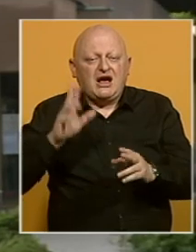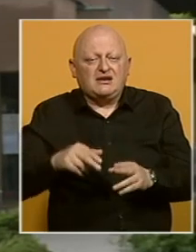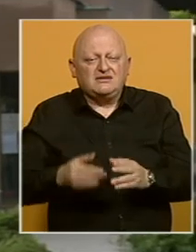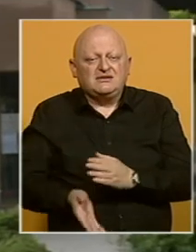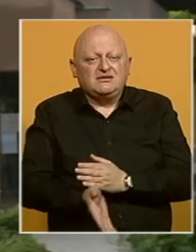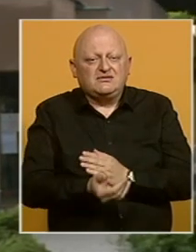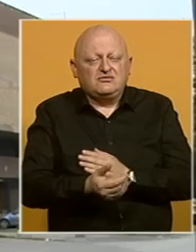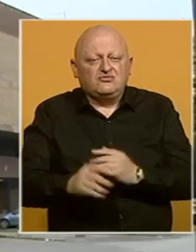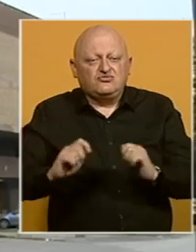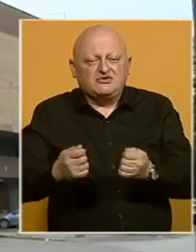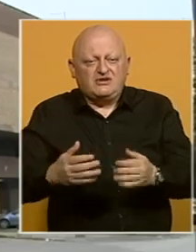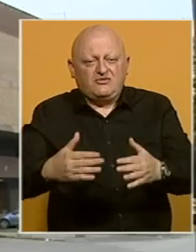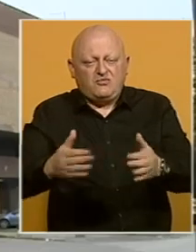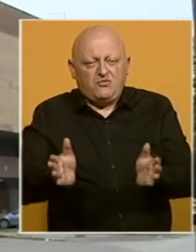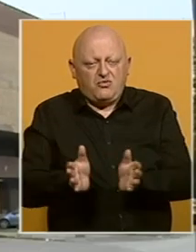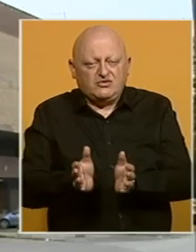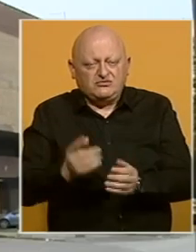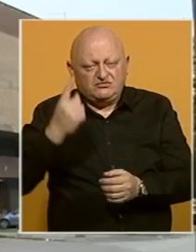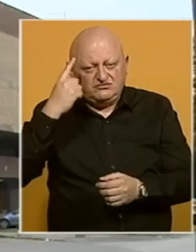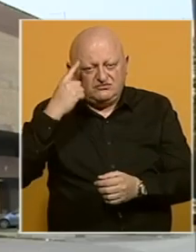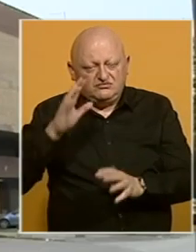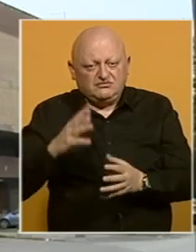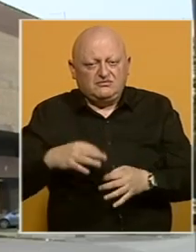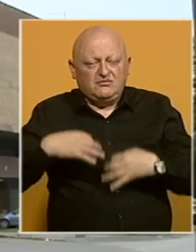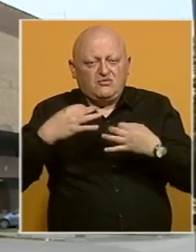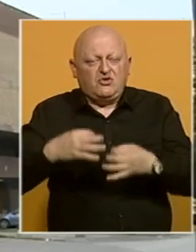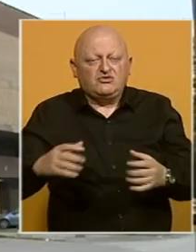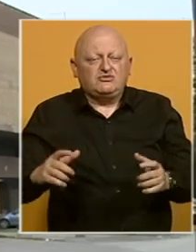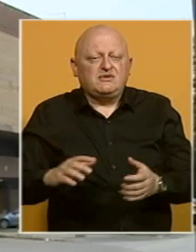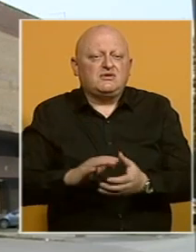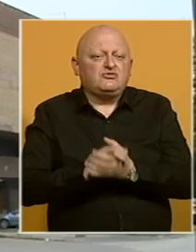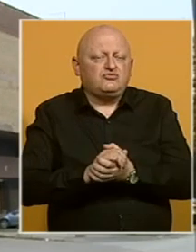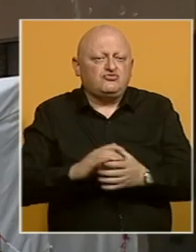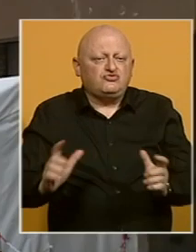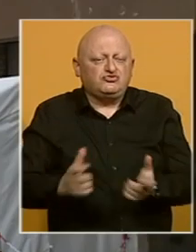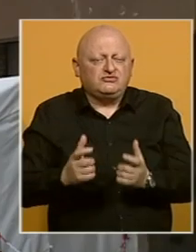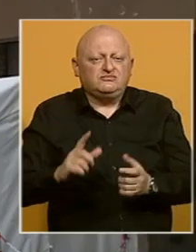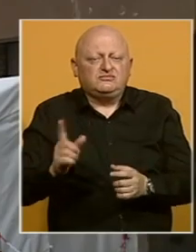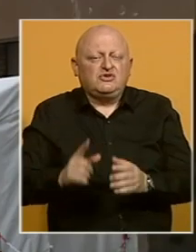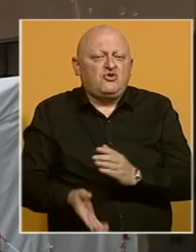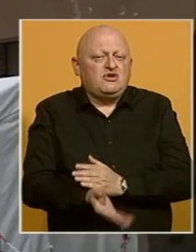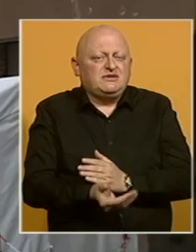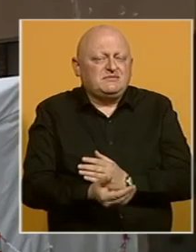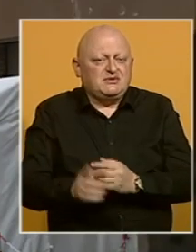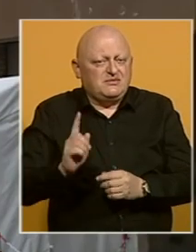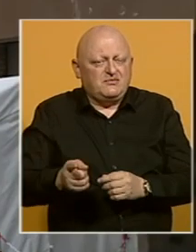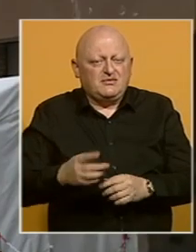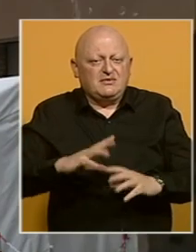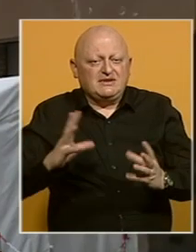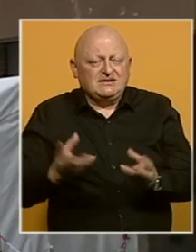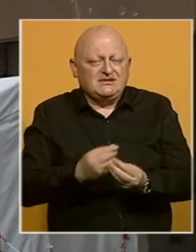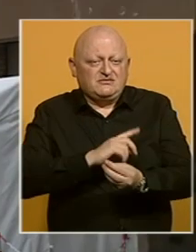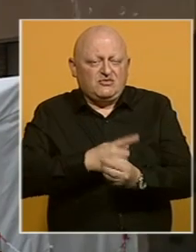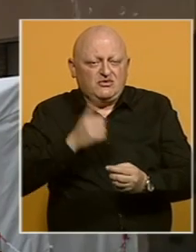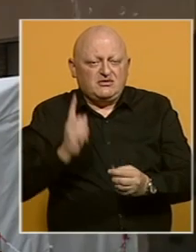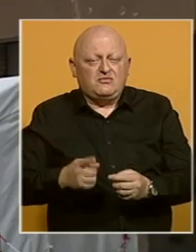izbjegne boravak u zatvorenom prostoru, smislu nekih proslava i druženja, da se to zaista izbjegne. I samo zajedničkim snagama